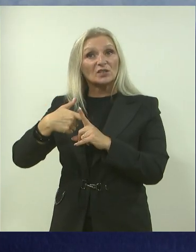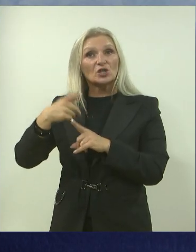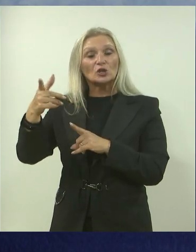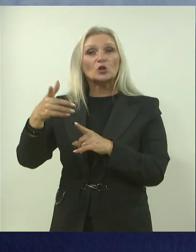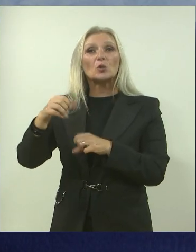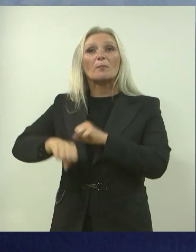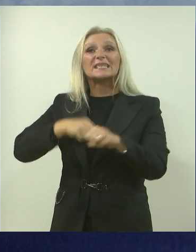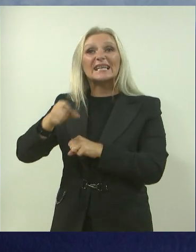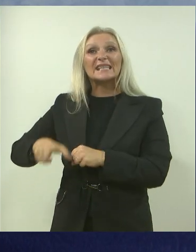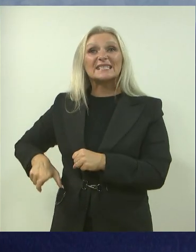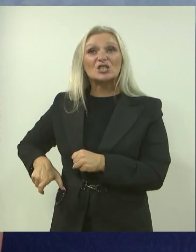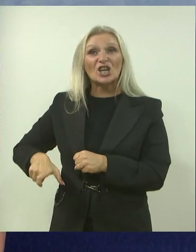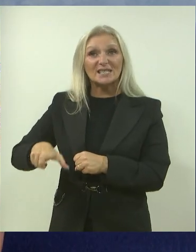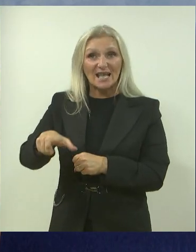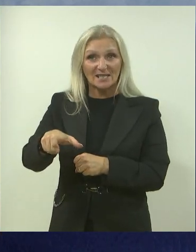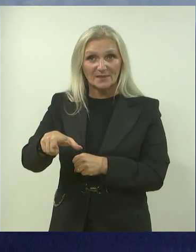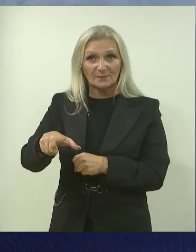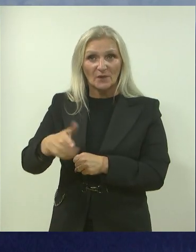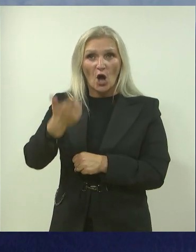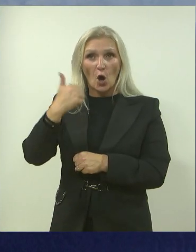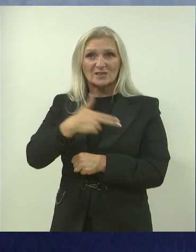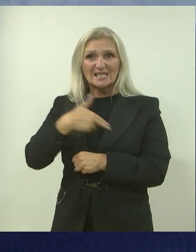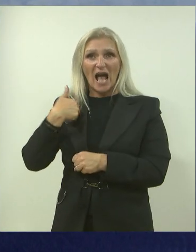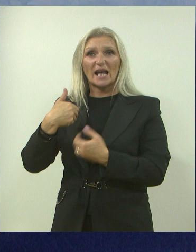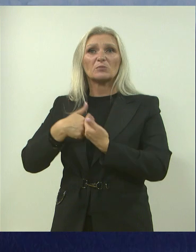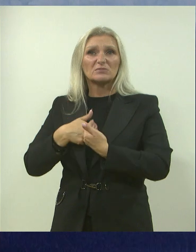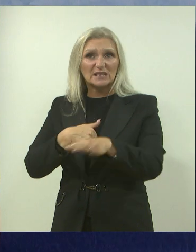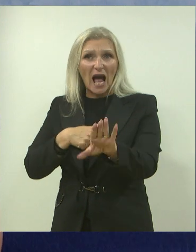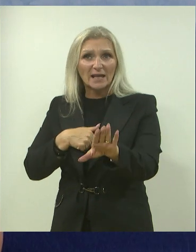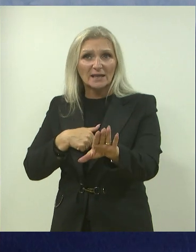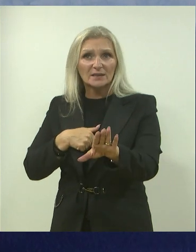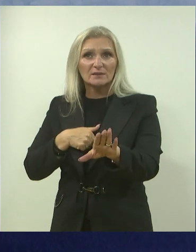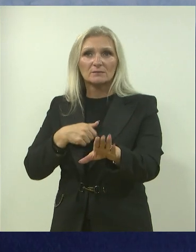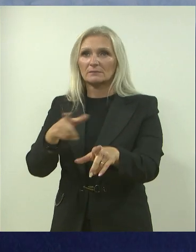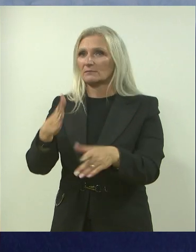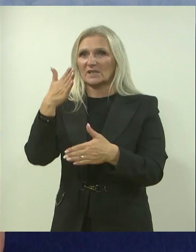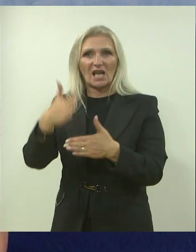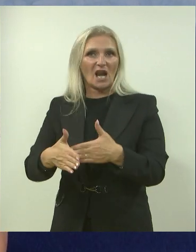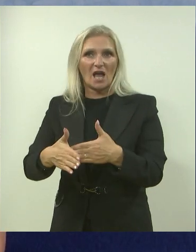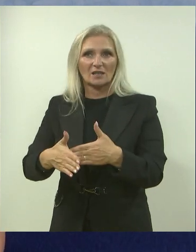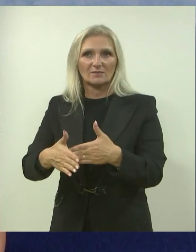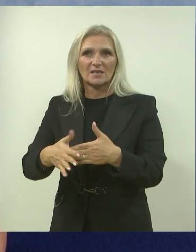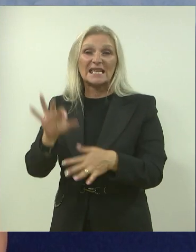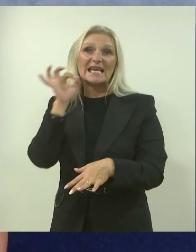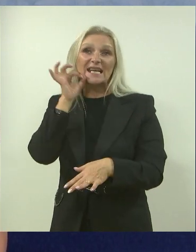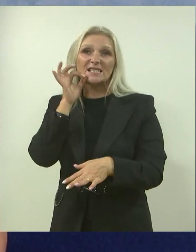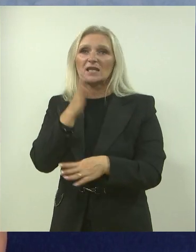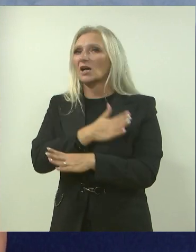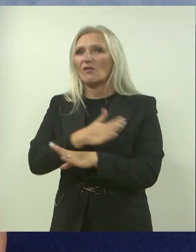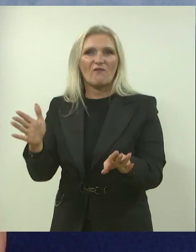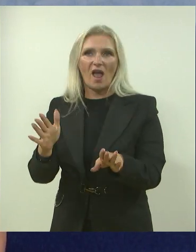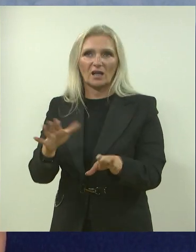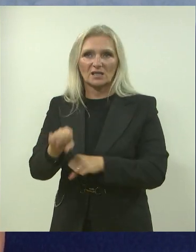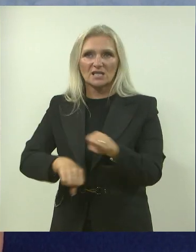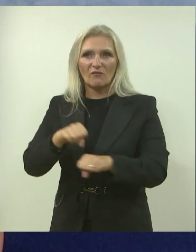staze. Sve kad prođete od Zagreba dalje, tu je priča za Vršava i tu su rizici velike za voziti, gdje